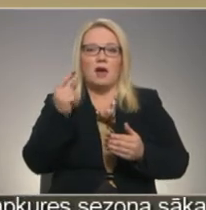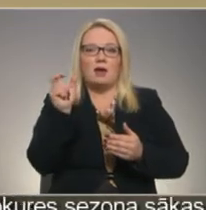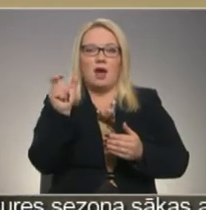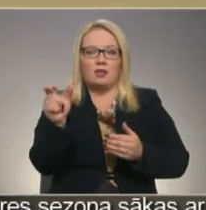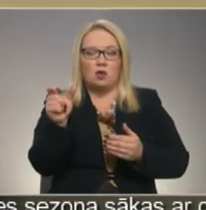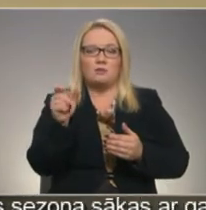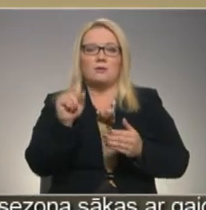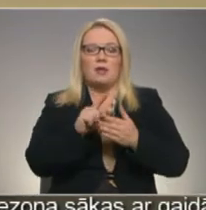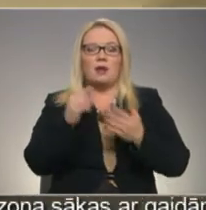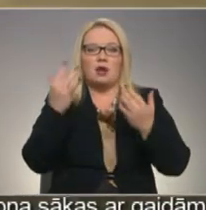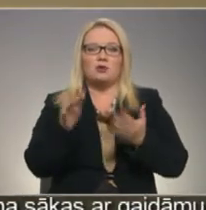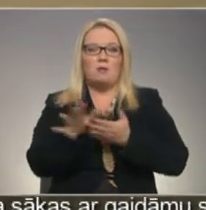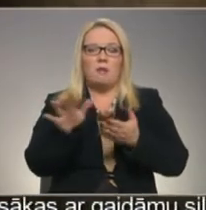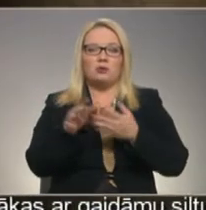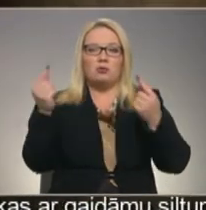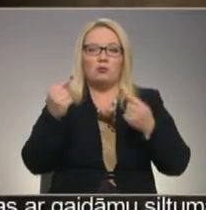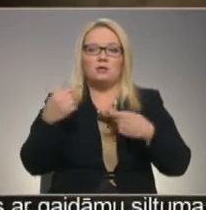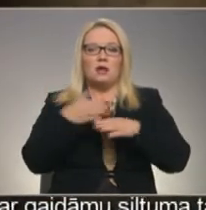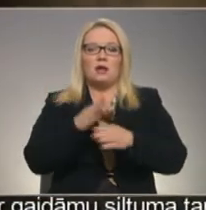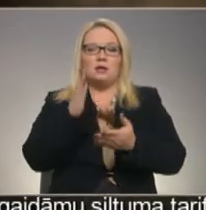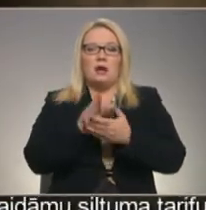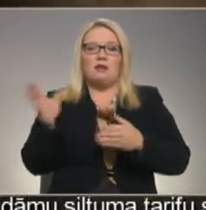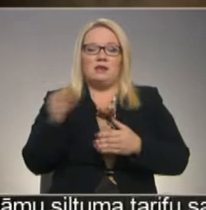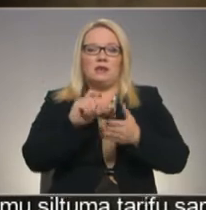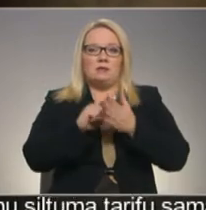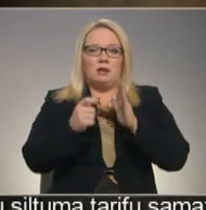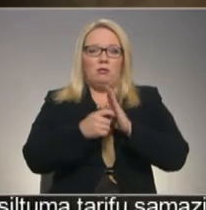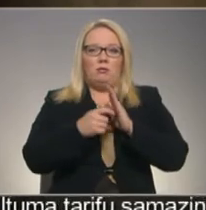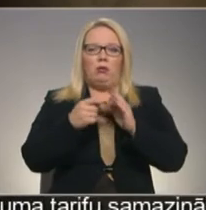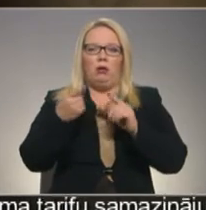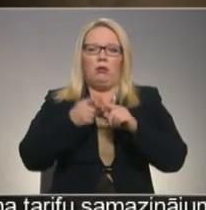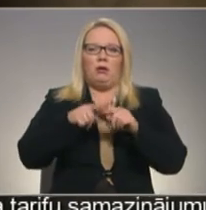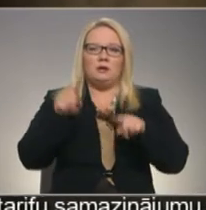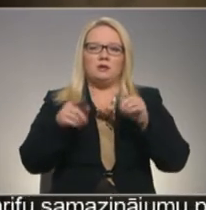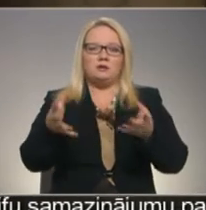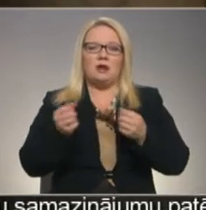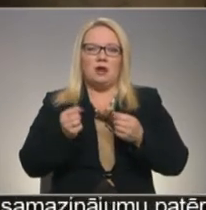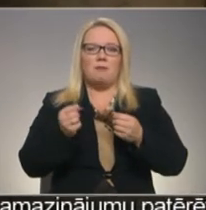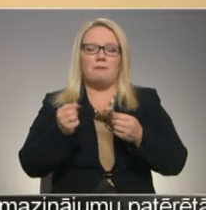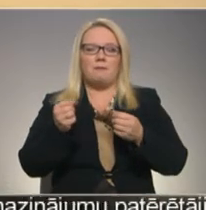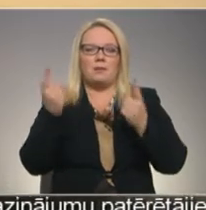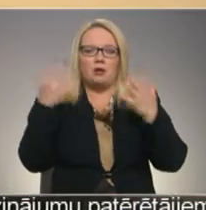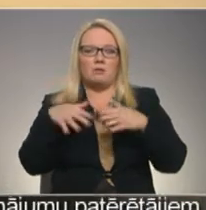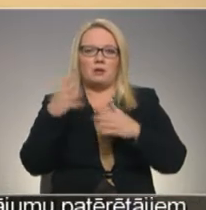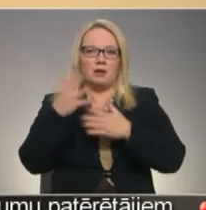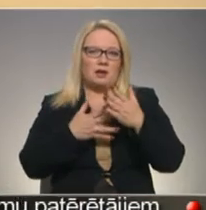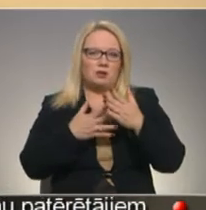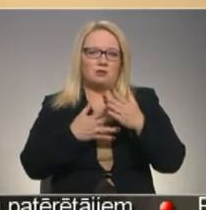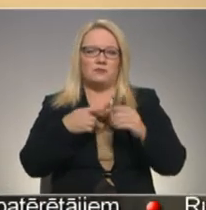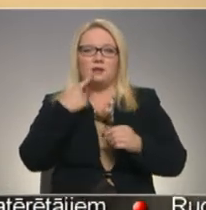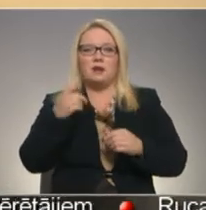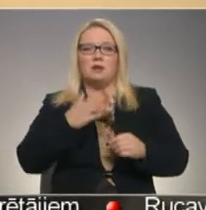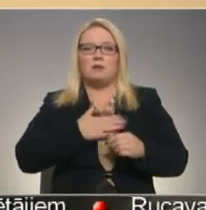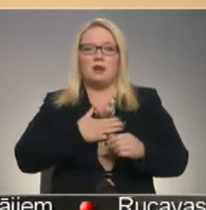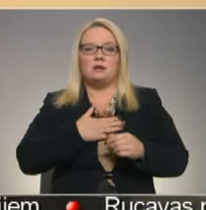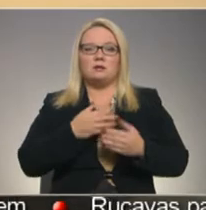Rezultātā patēriņš tiek proporcionāli sadalīdz starp visiem dzīvokļiem un daži saņem astronomiskus rēķinus. Iedzīvotājs skatās no savas